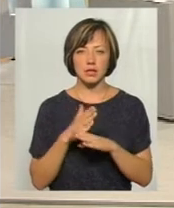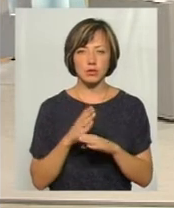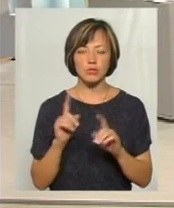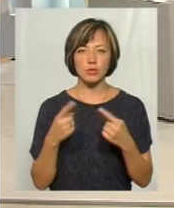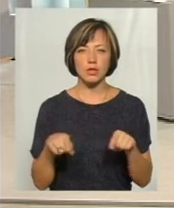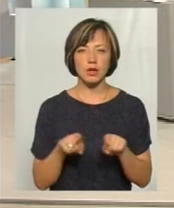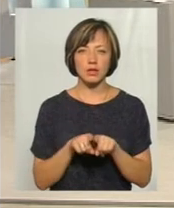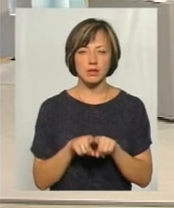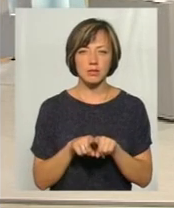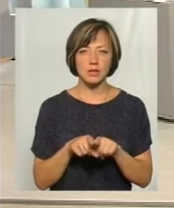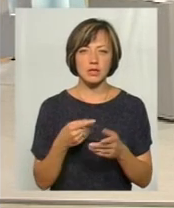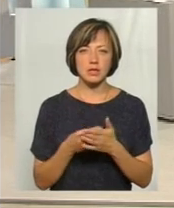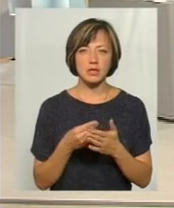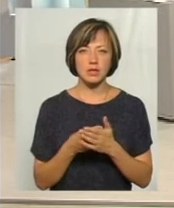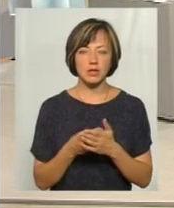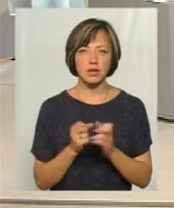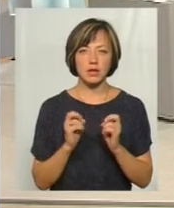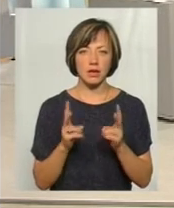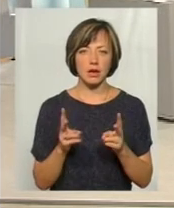че така там на юрковій?